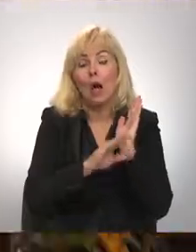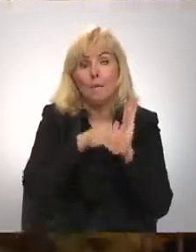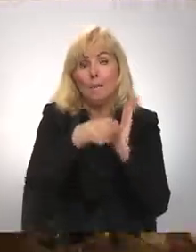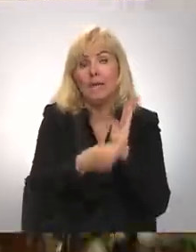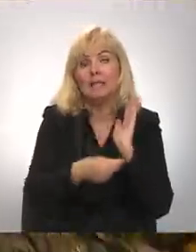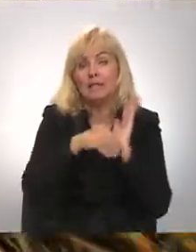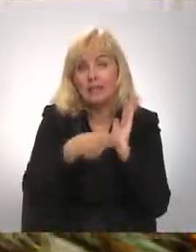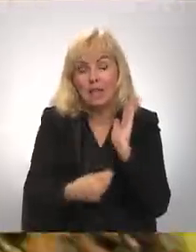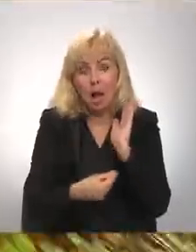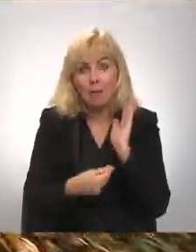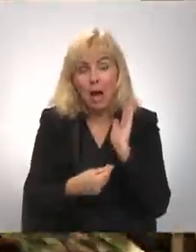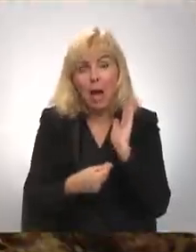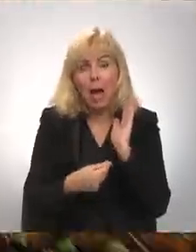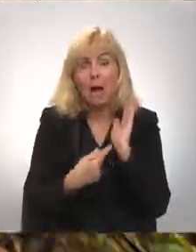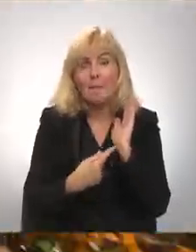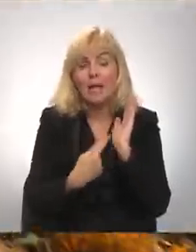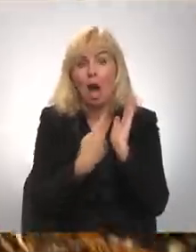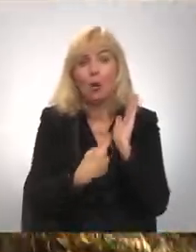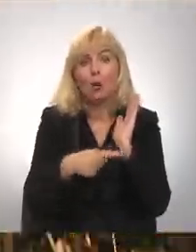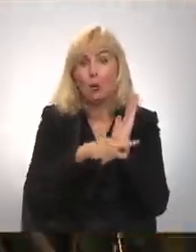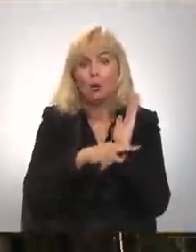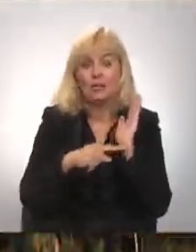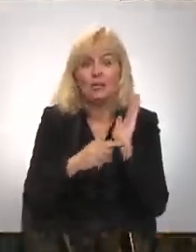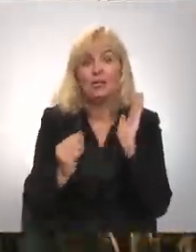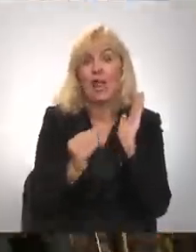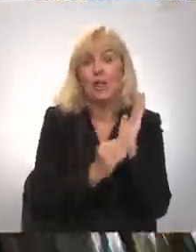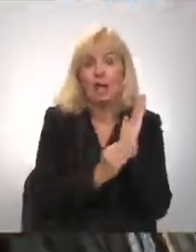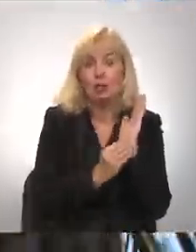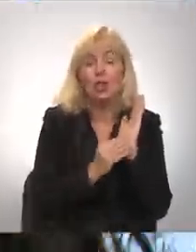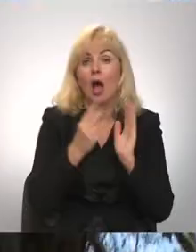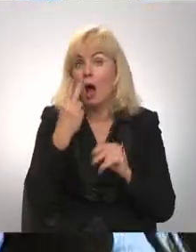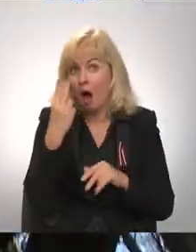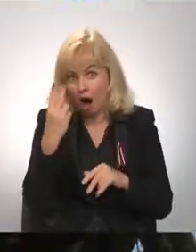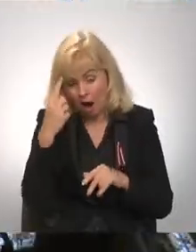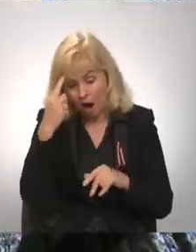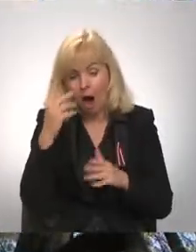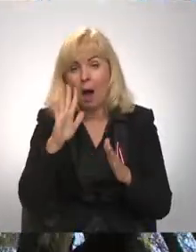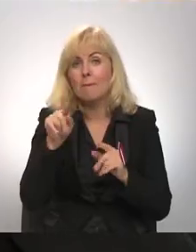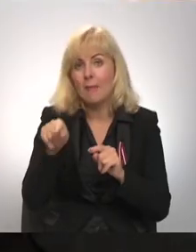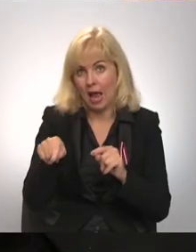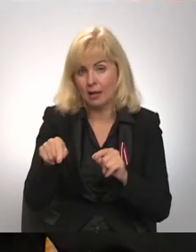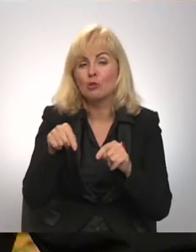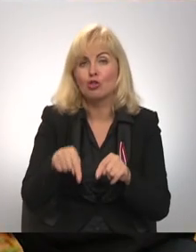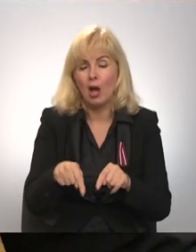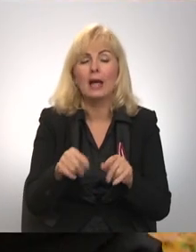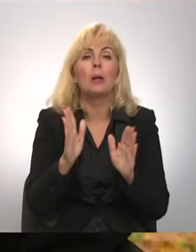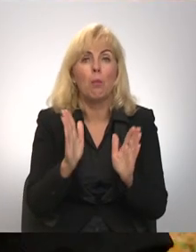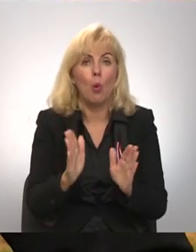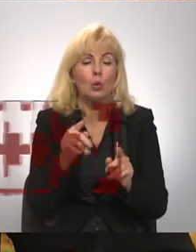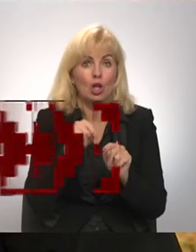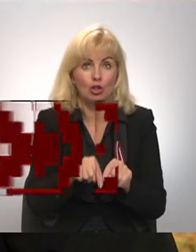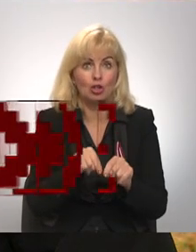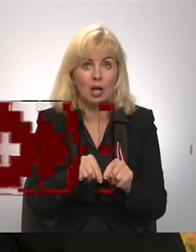bija iecīrts kruss. Pēc tā varēja noteikti, ka apmēram kaut kur šeit varētu būt